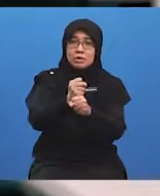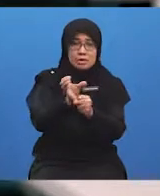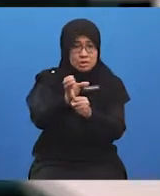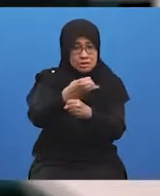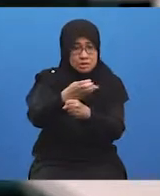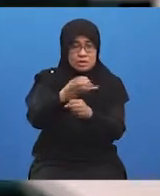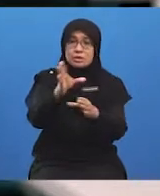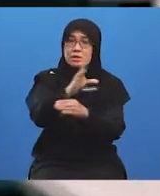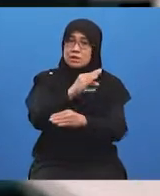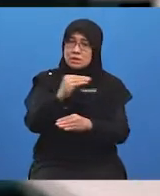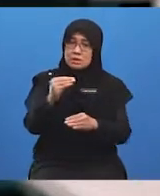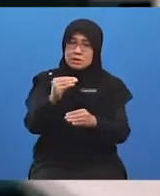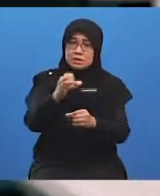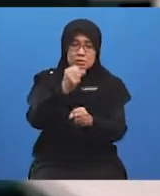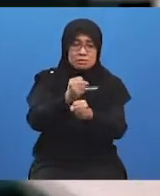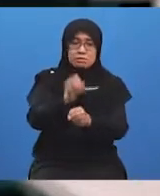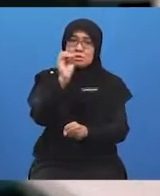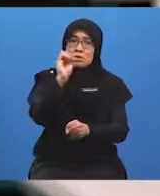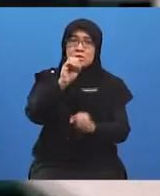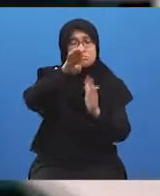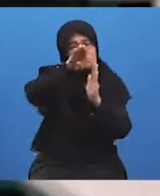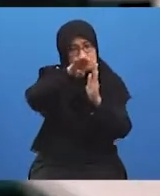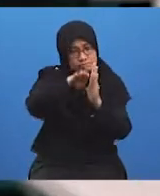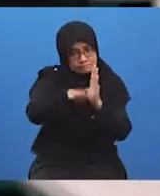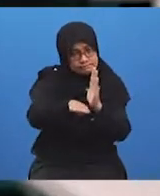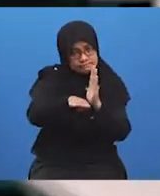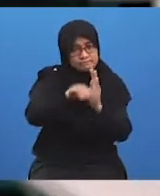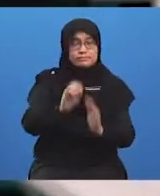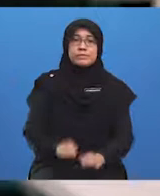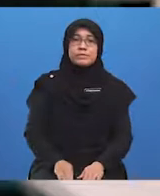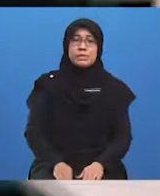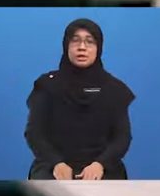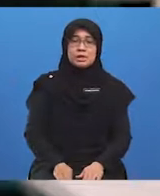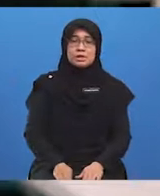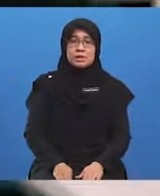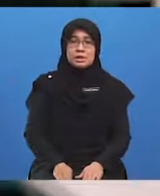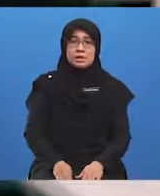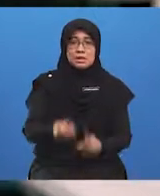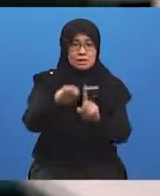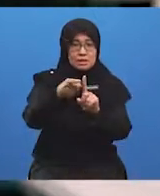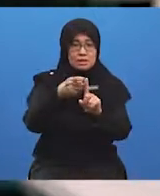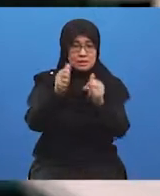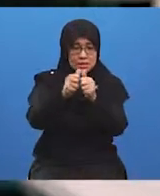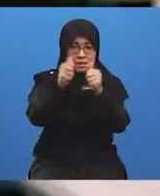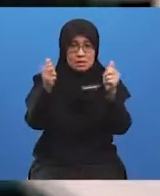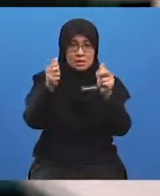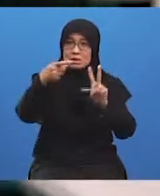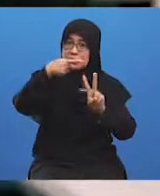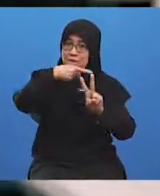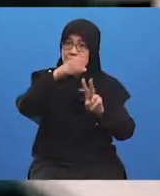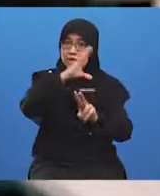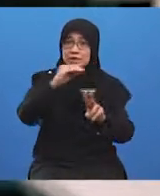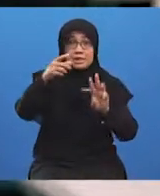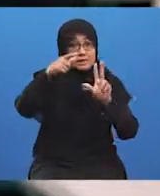seterusnya pengangguran dapat dikurangkan. Manakala dari keratan akhbah kedua dan